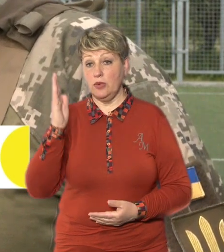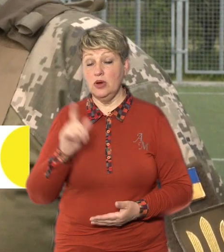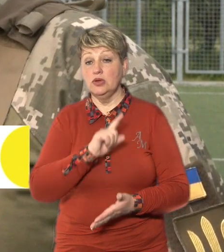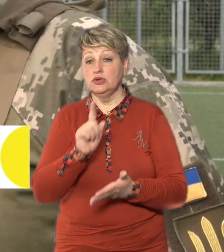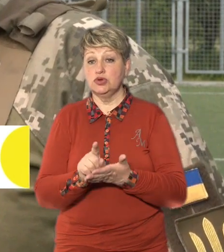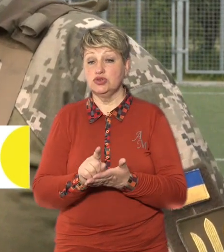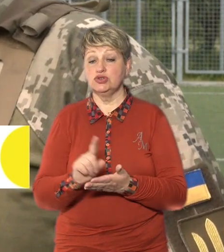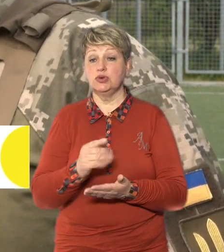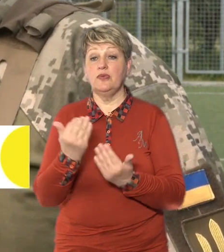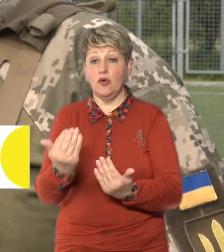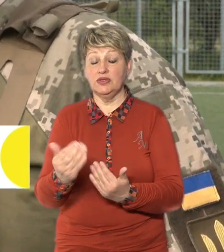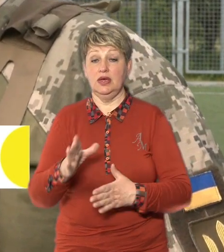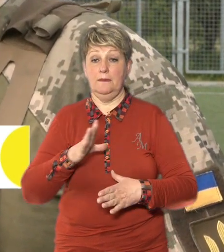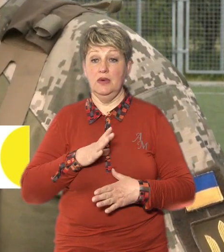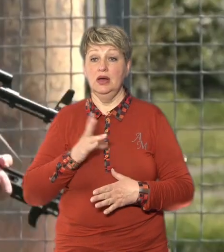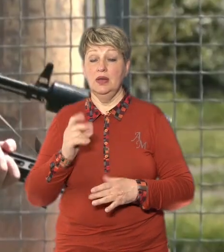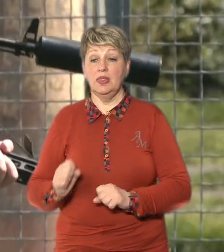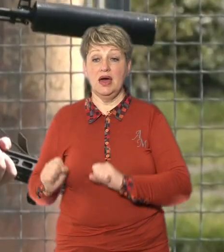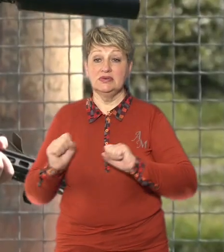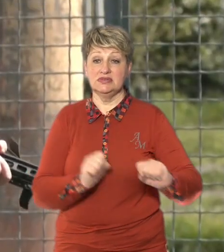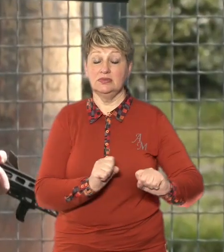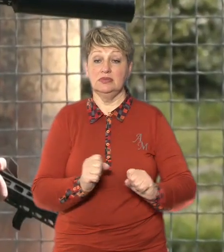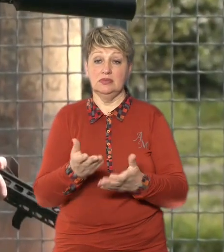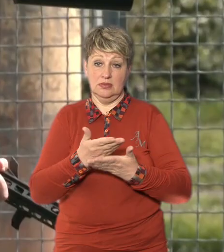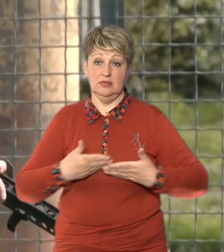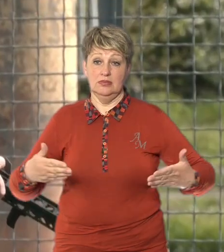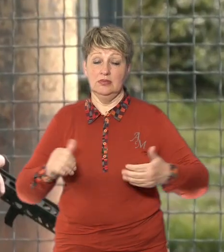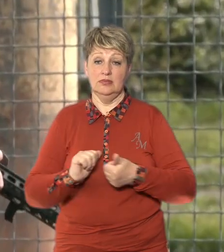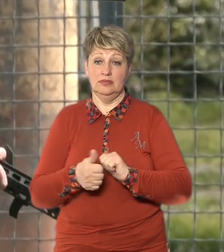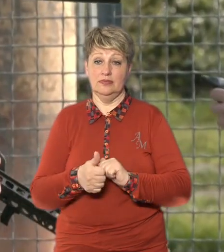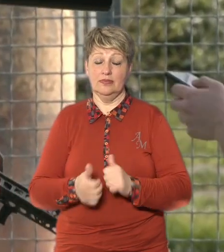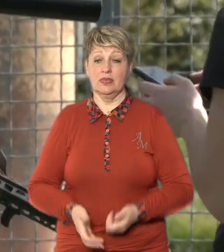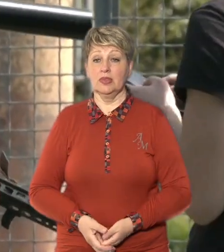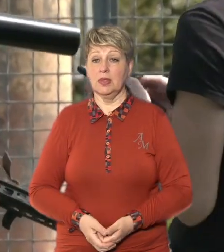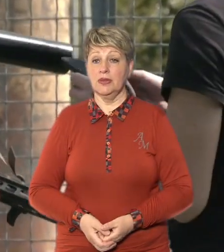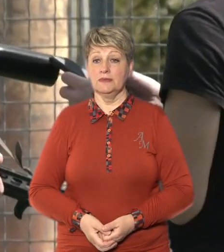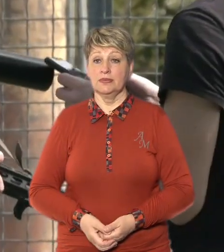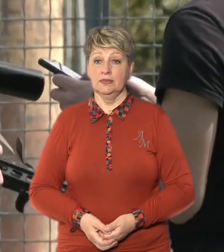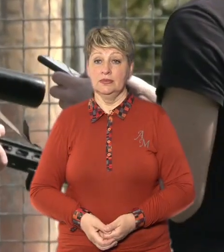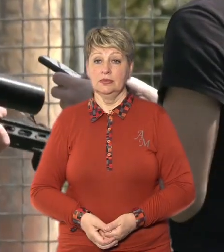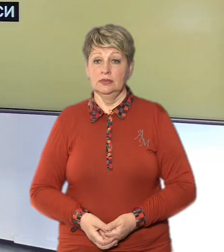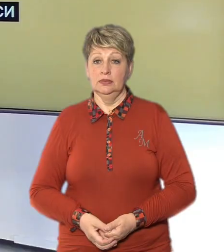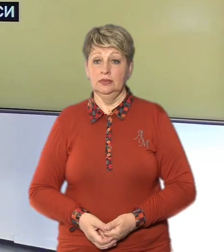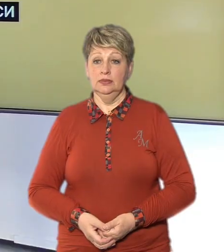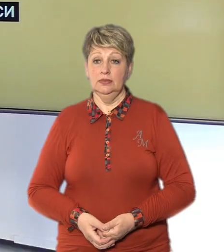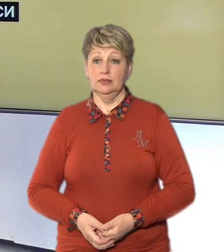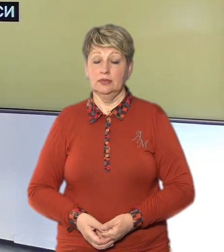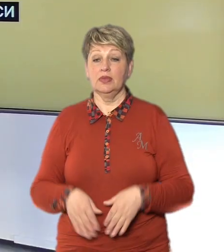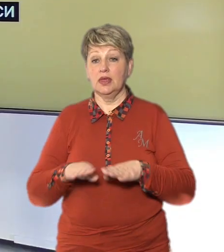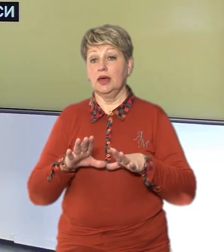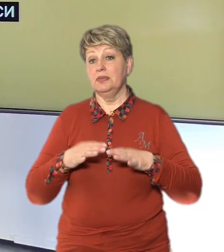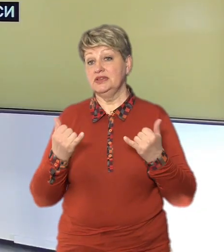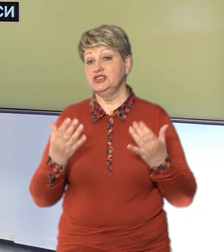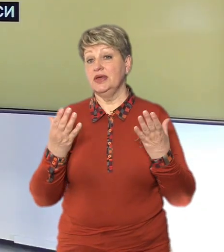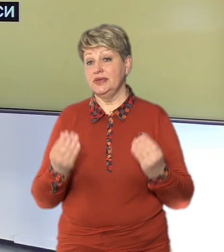щоб вони потім могли стати на заміну нас Тетяна Зазуля, Олег Кураш, Суспільне новини Черкаси Таким